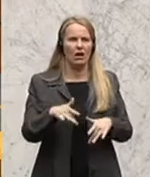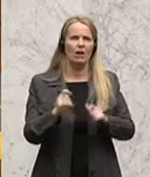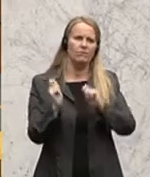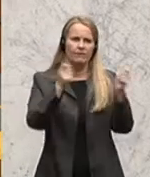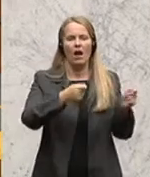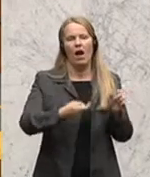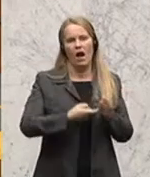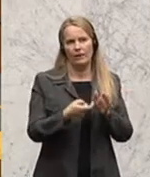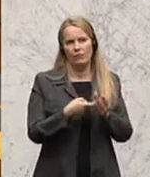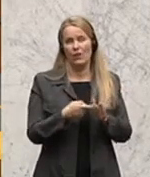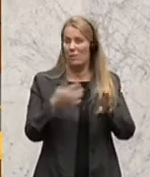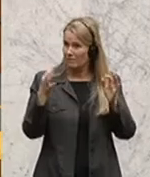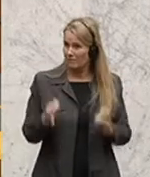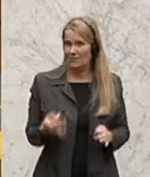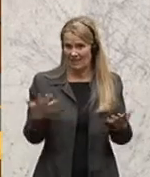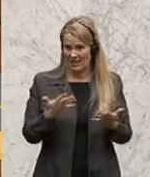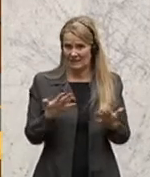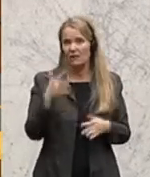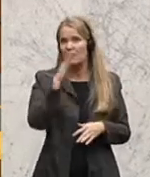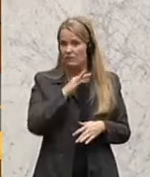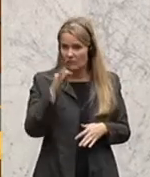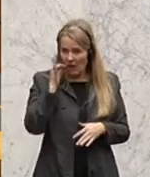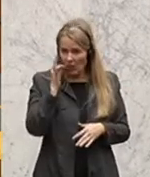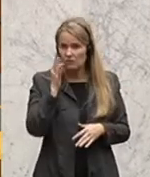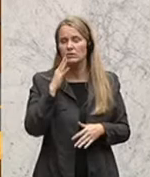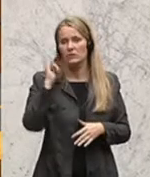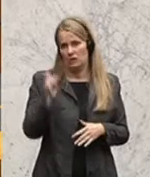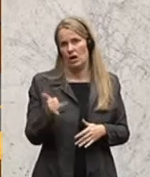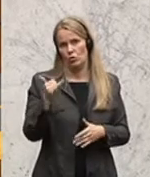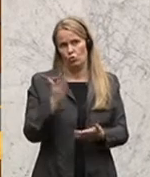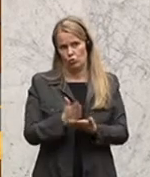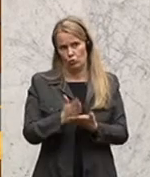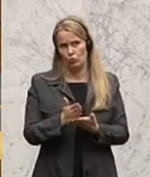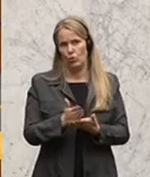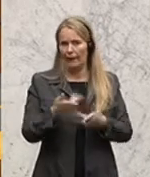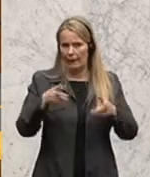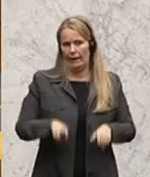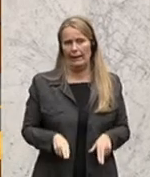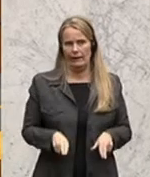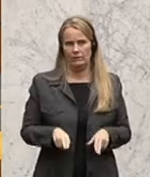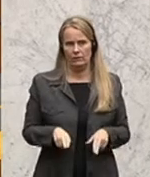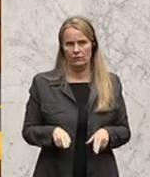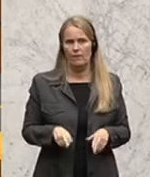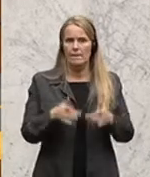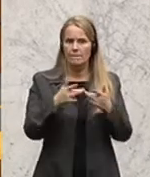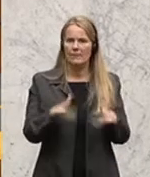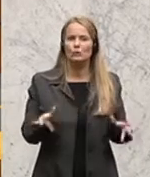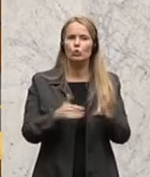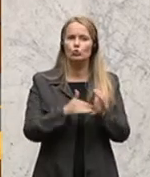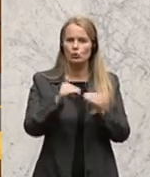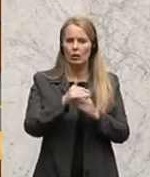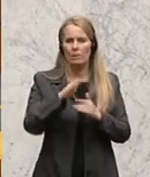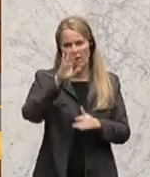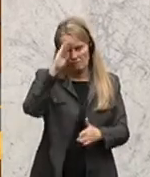einzufordern. Fakt ist, die Frauen haben sehr wohl, glaube ich, ein Recht darauf, auf ein Pensionssystem